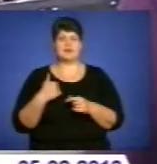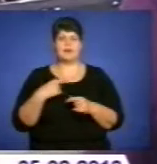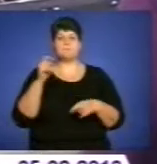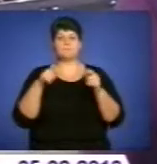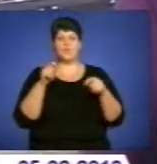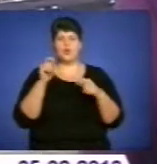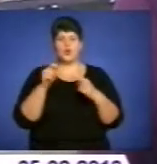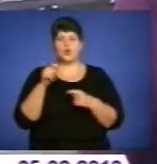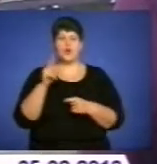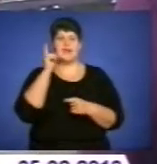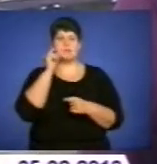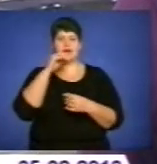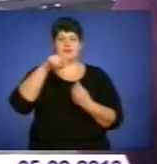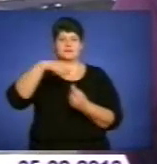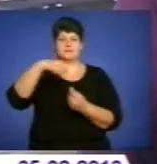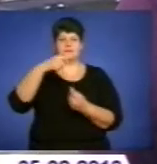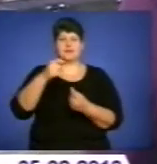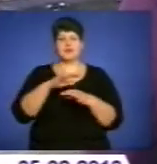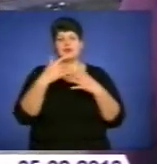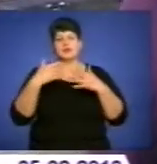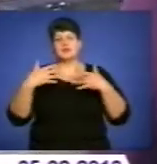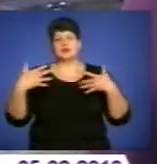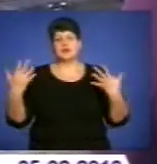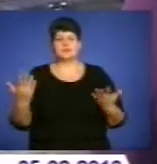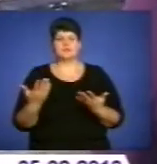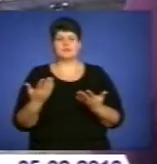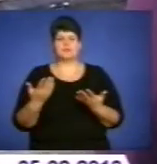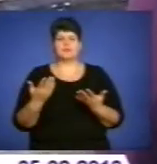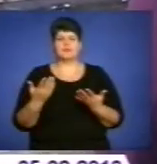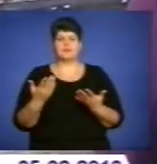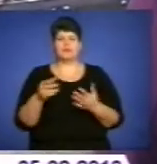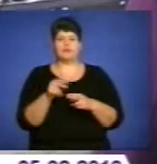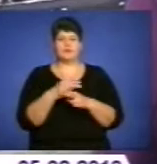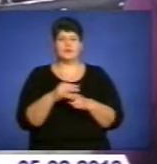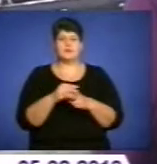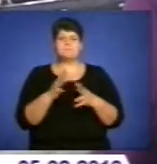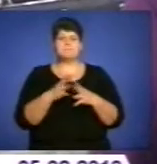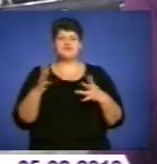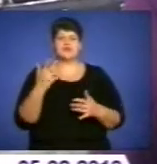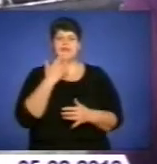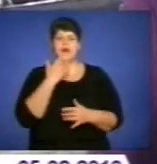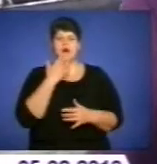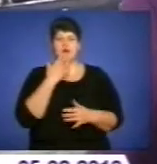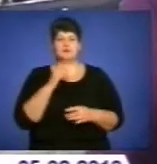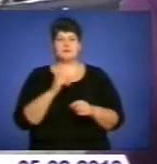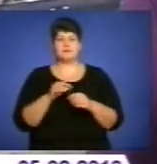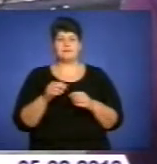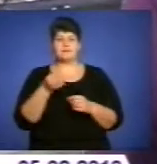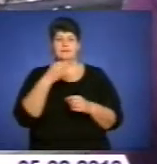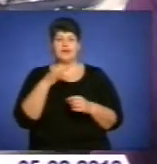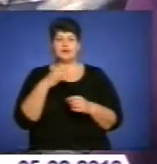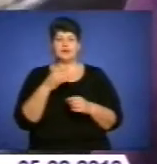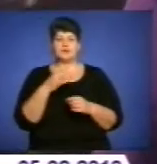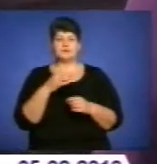і мед. І всякі профілактичні заходи. Більше народними методами? Так, більше народними методами. А коли ви останній раз